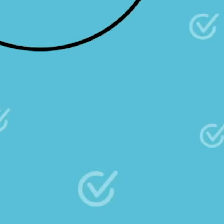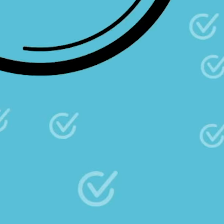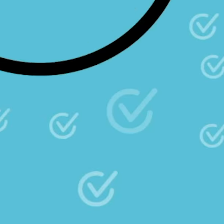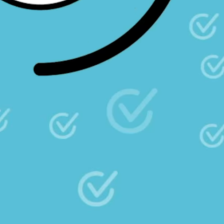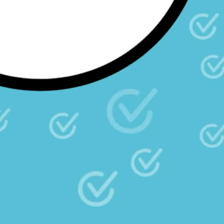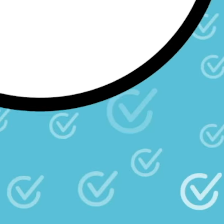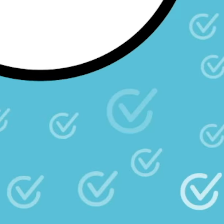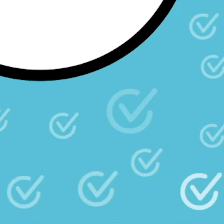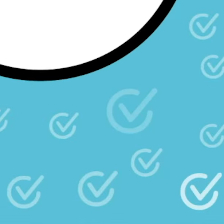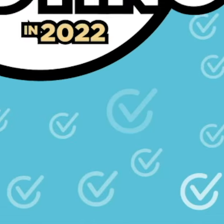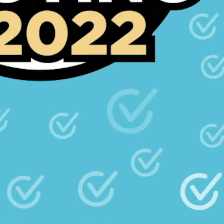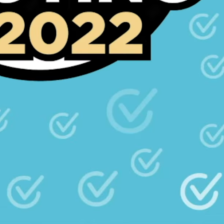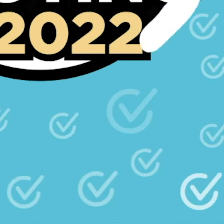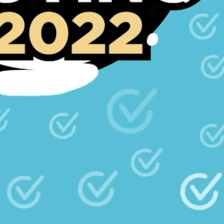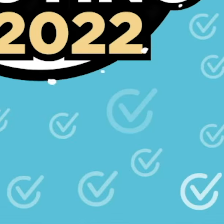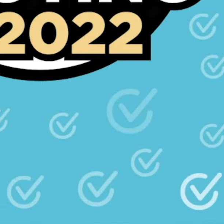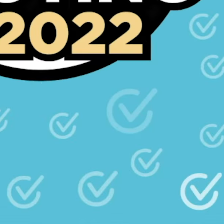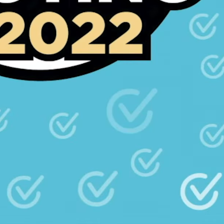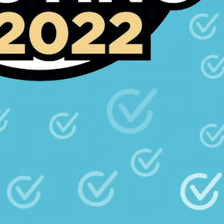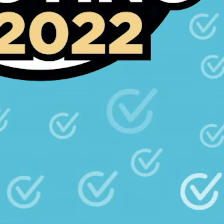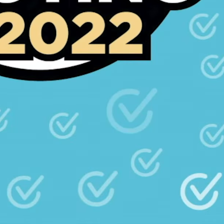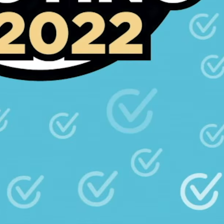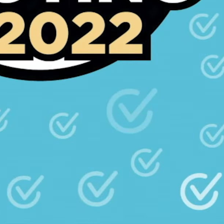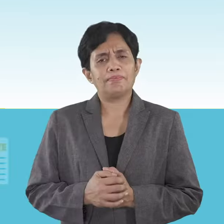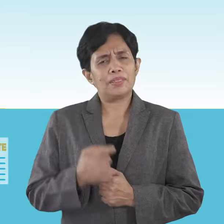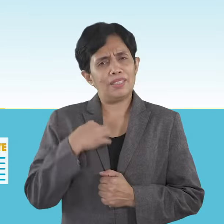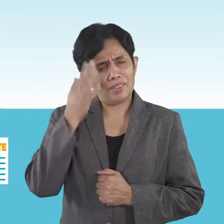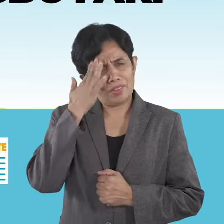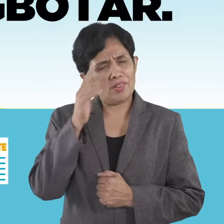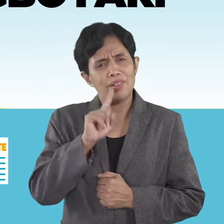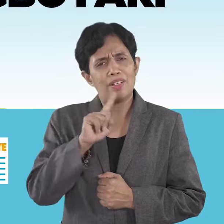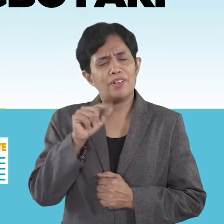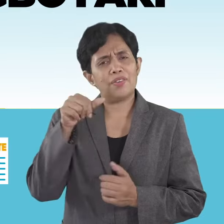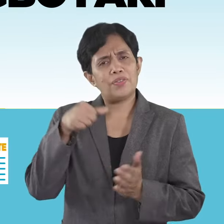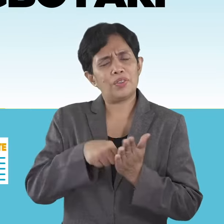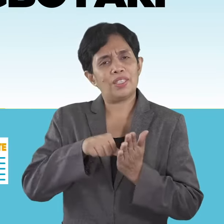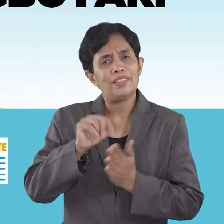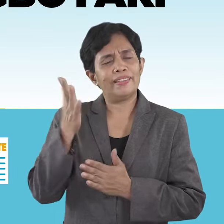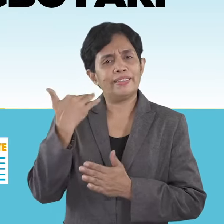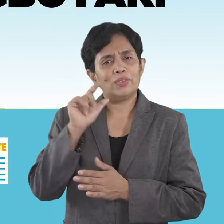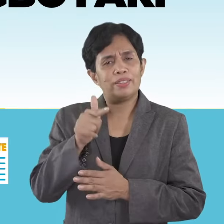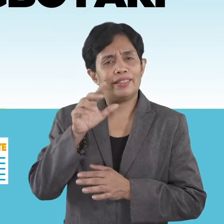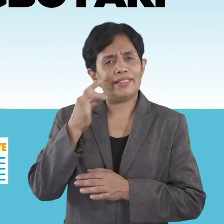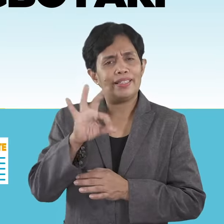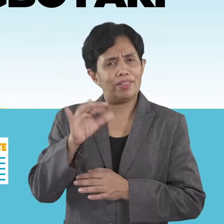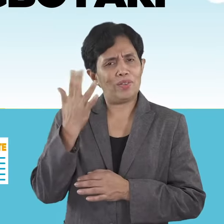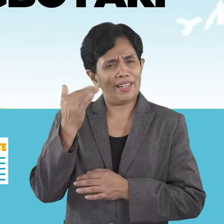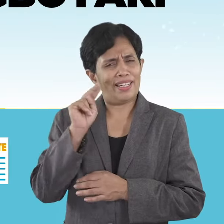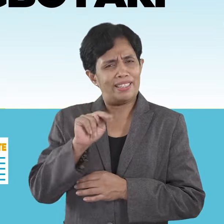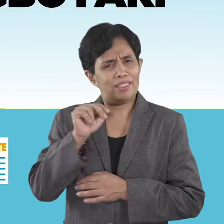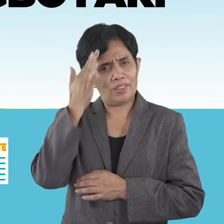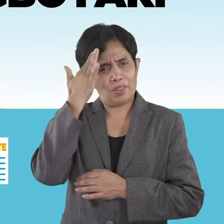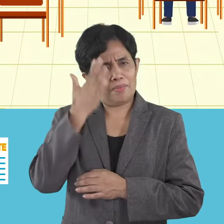Imong giya sa pagbutar, karon 2,022. Kabalo ko kung diin ko nagbutar sa 2,022. Nga